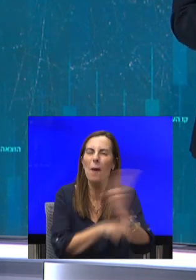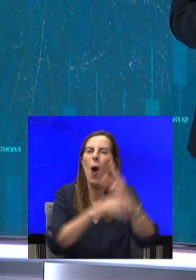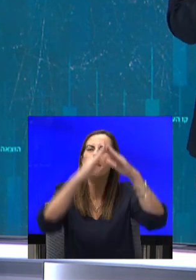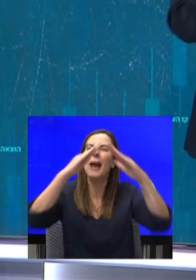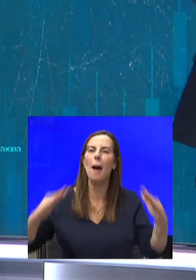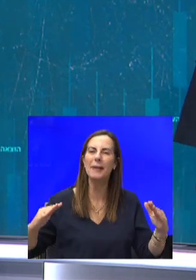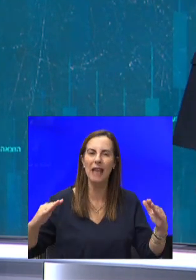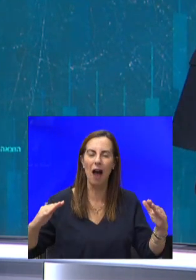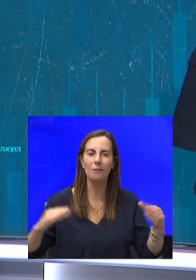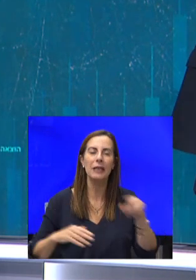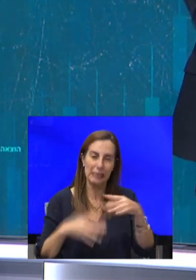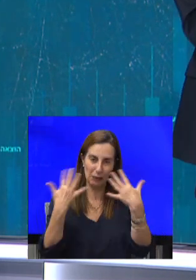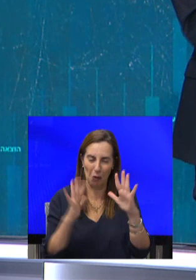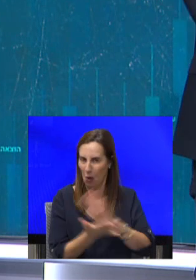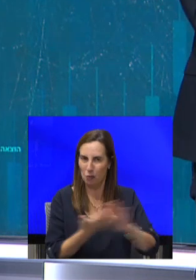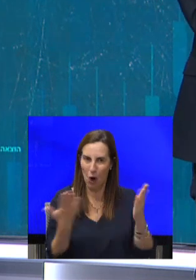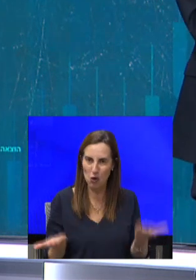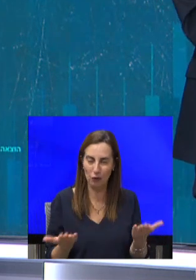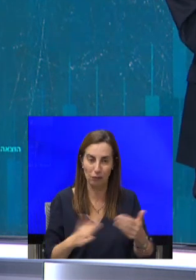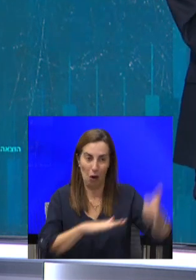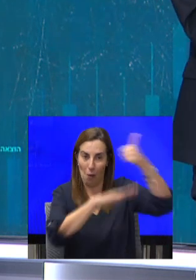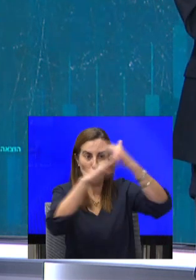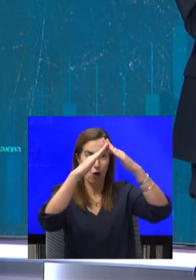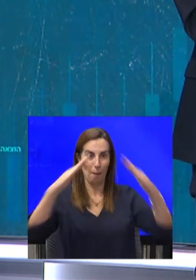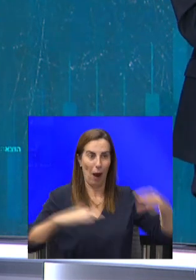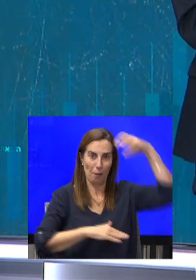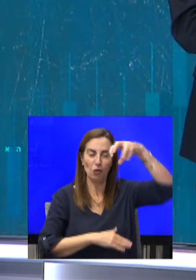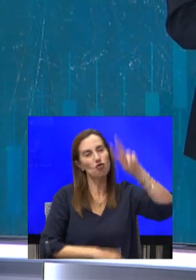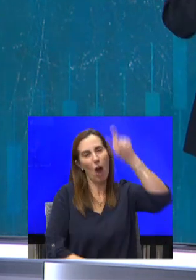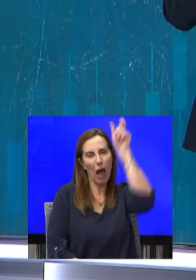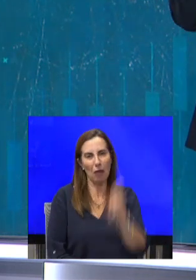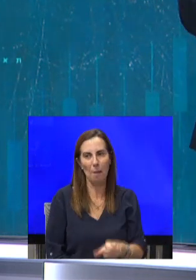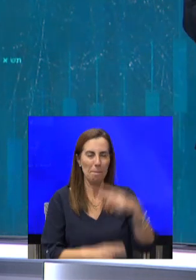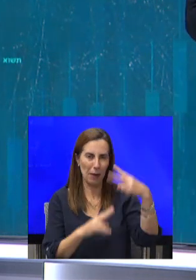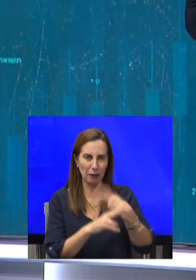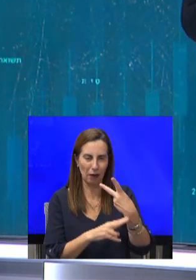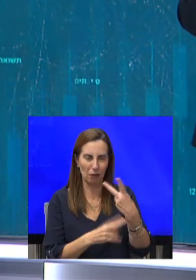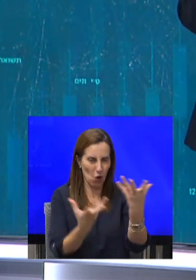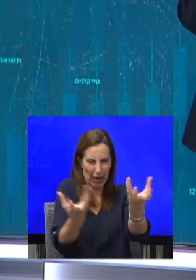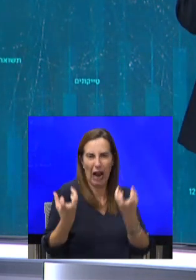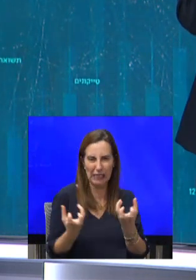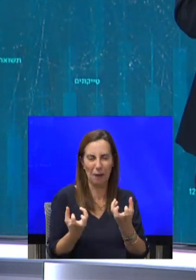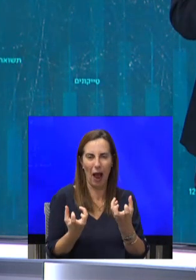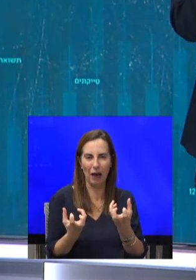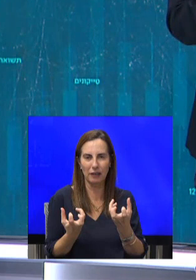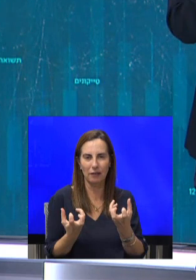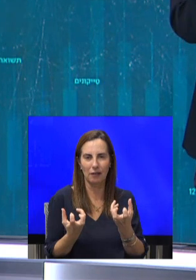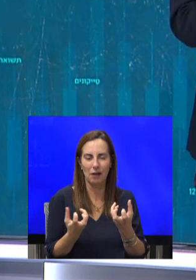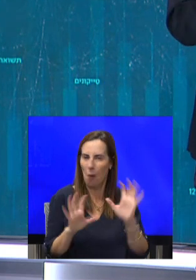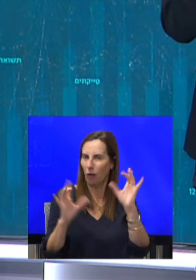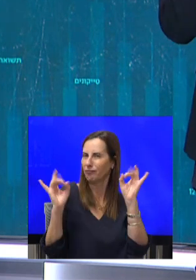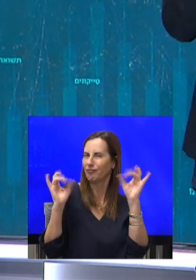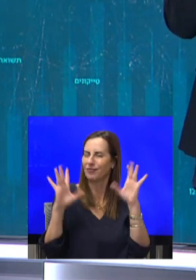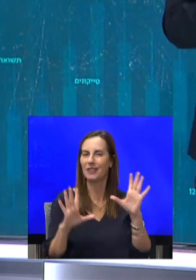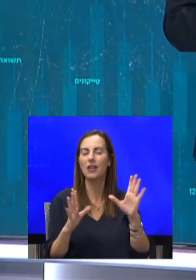די פשוט. בראש הפירמידה יש אדם, בדרך כלל קריזמטי מאוד, ומנצנץ מאוד, שמבקש ומזמין